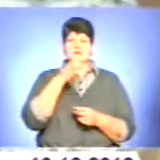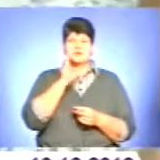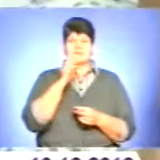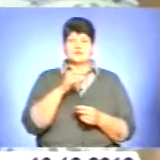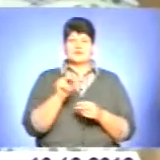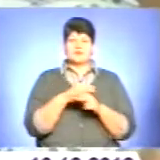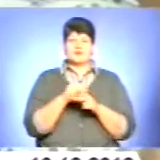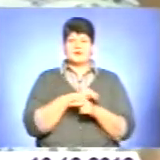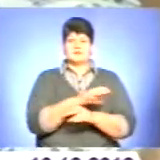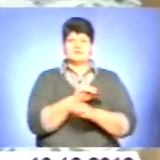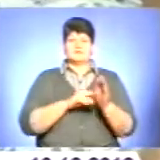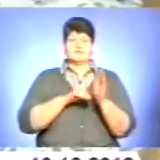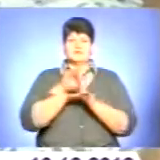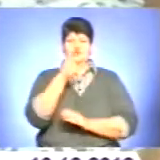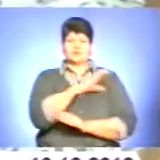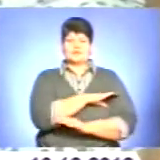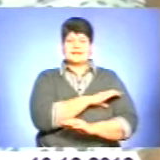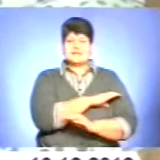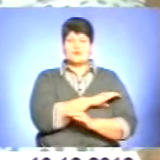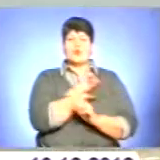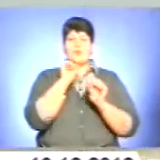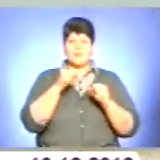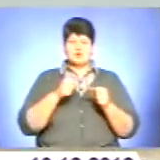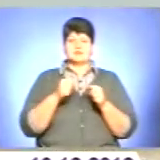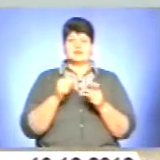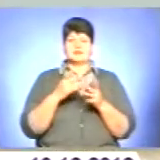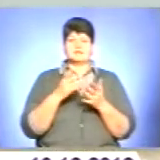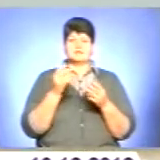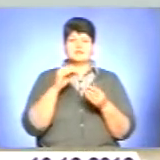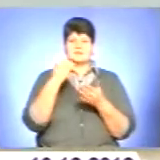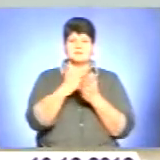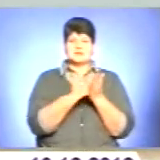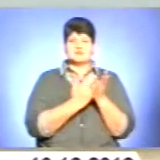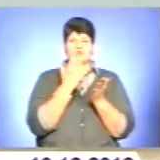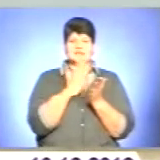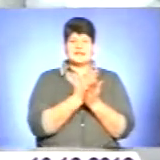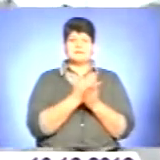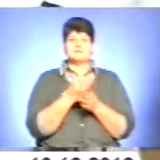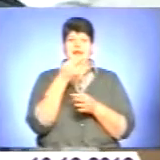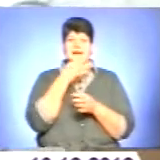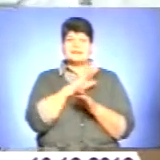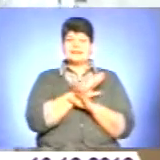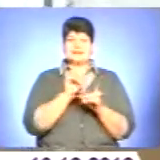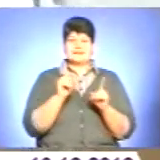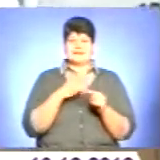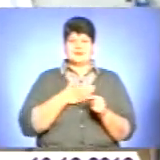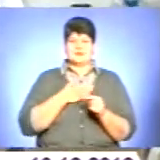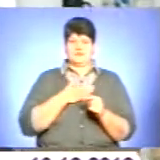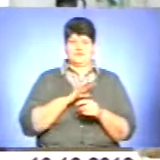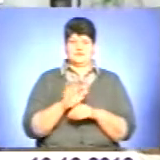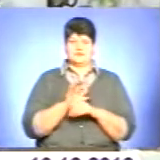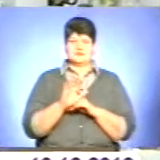складено список із 200 препаратів, які можна виписувати за рецептом. У цьому списку є ліки не тільки вітчизняного виробництва.